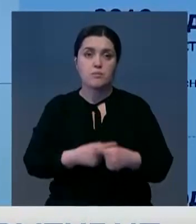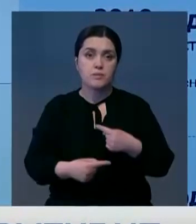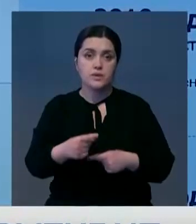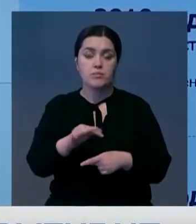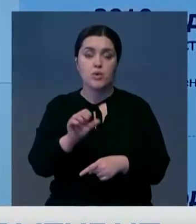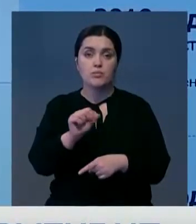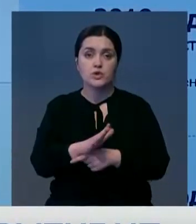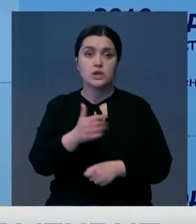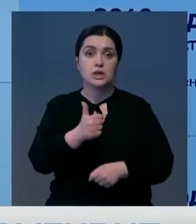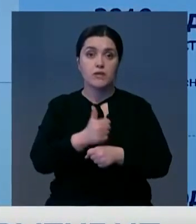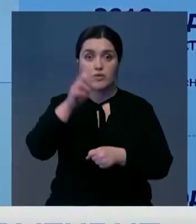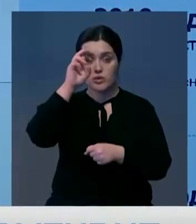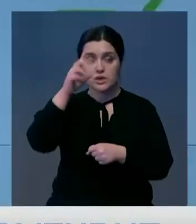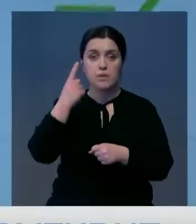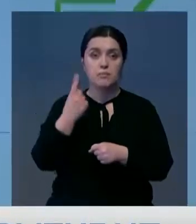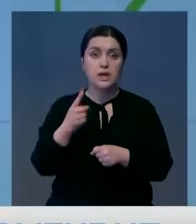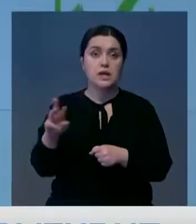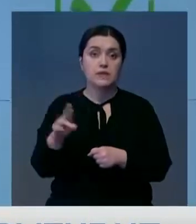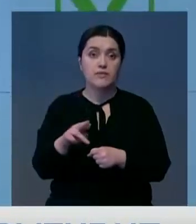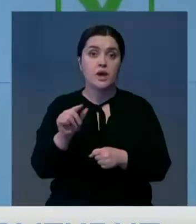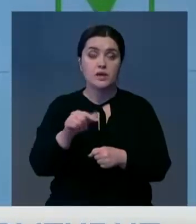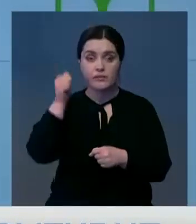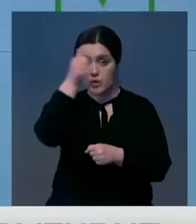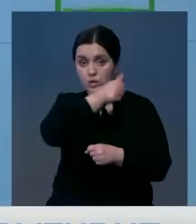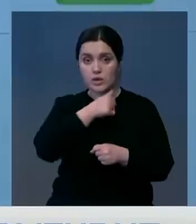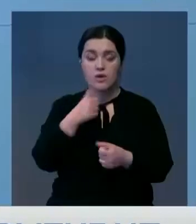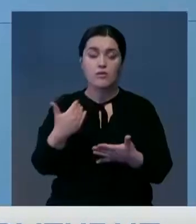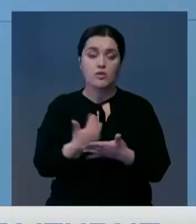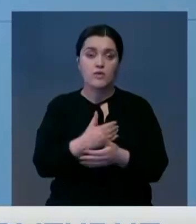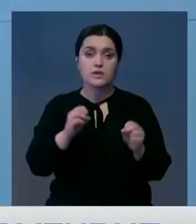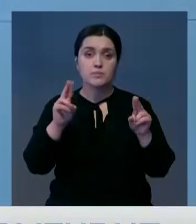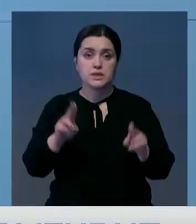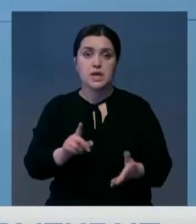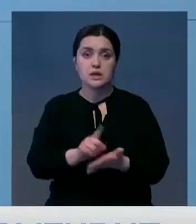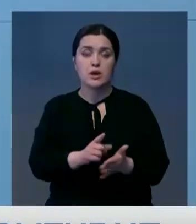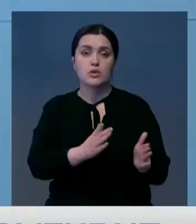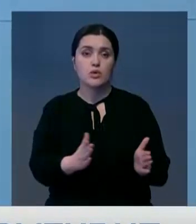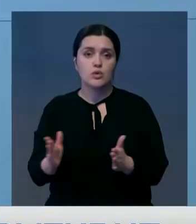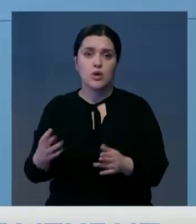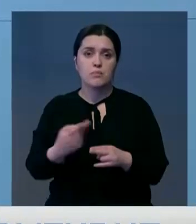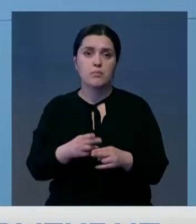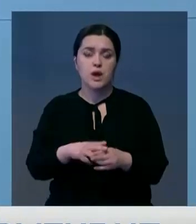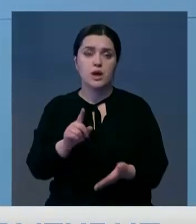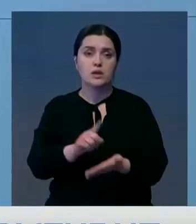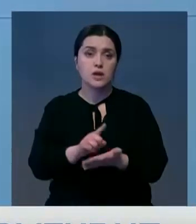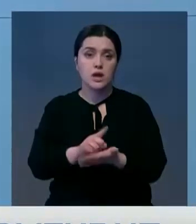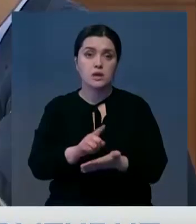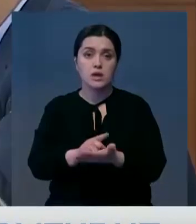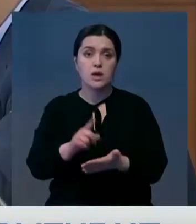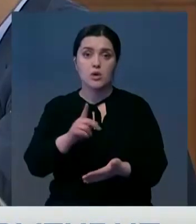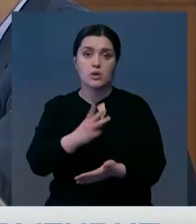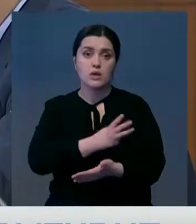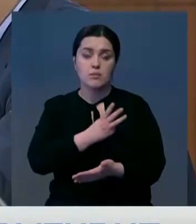По поручению главы государства с 1 января этого года введен новый специальный налоговый режим розничного налога, применяемый в